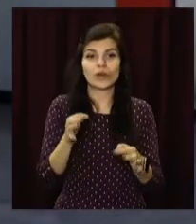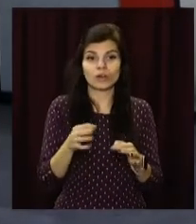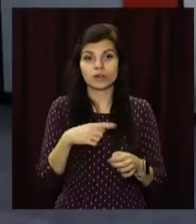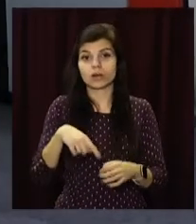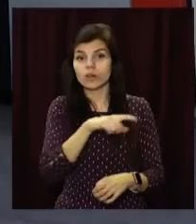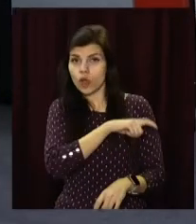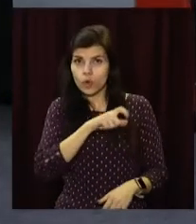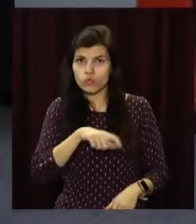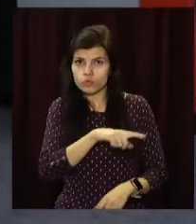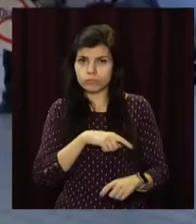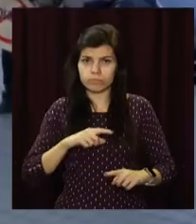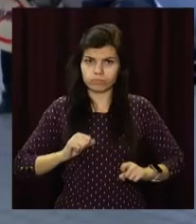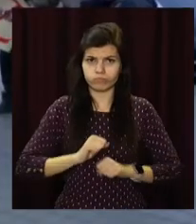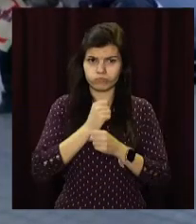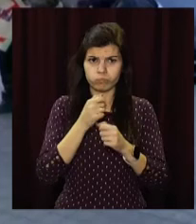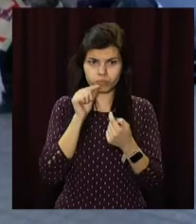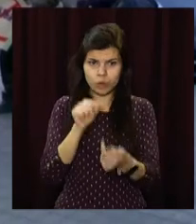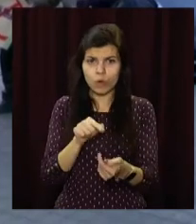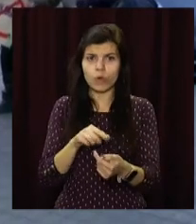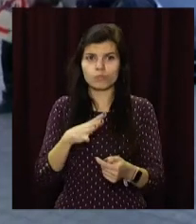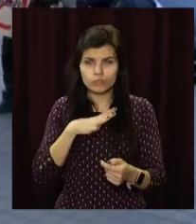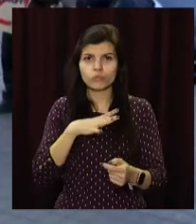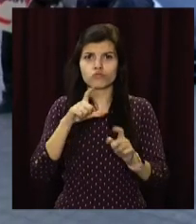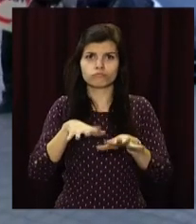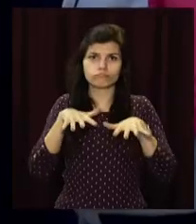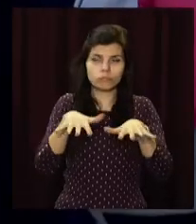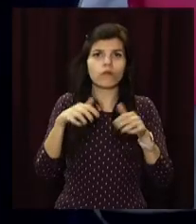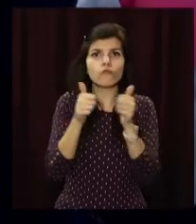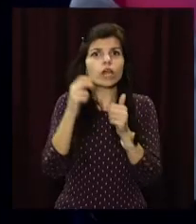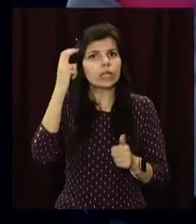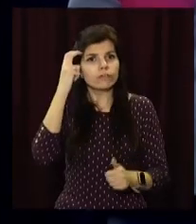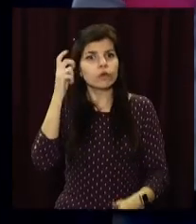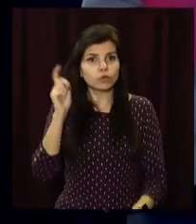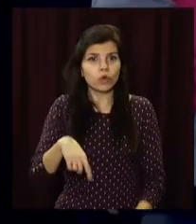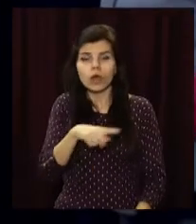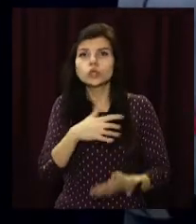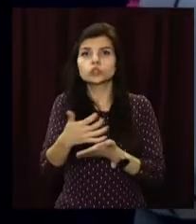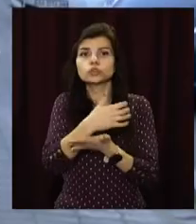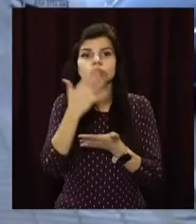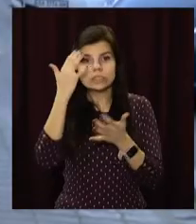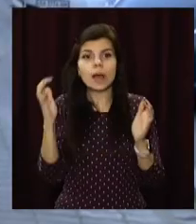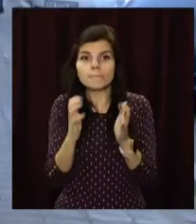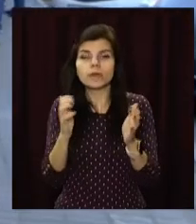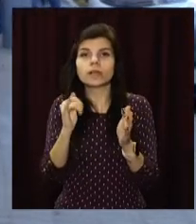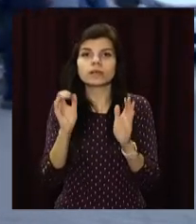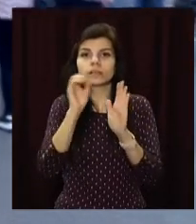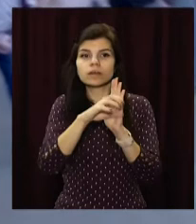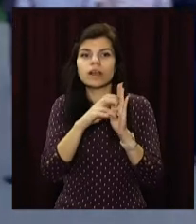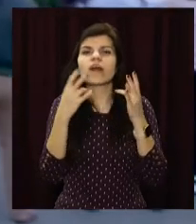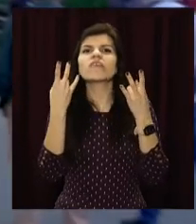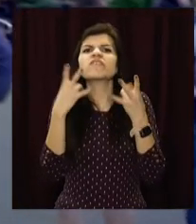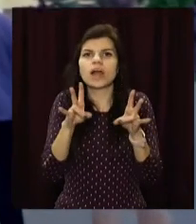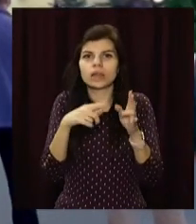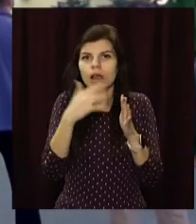Місцеві виступили категорично проти, навіть мітингували підційному відомство у Києві, бо «Рокобан» планував збирати, зберігати та утилізувати небезпечні